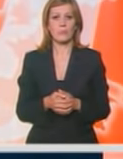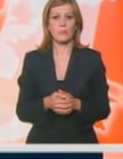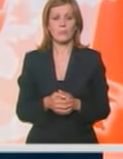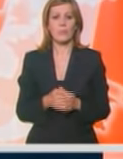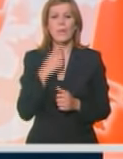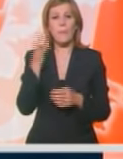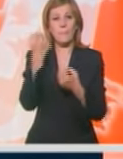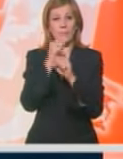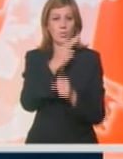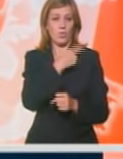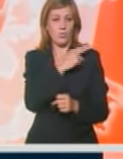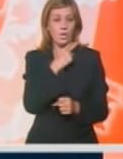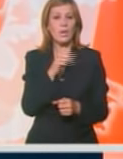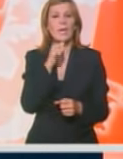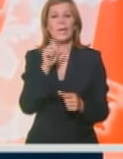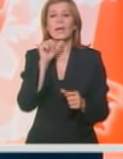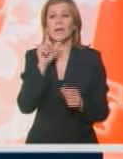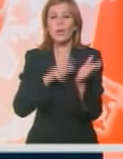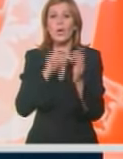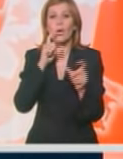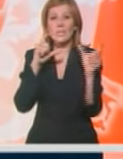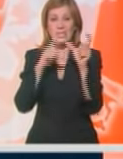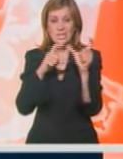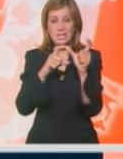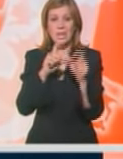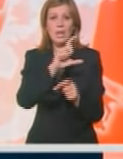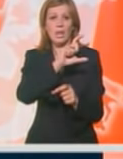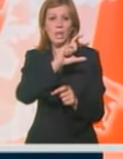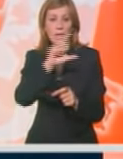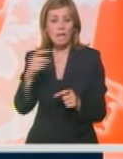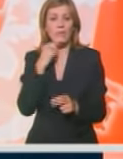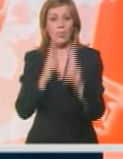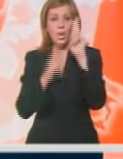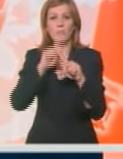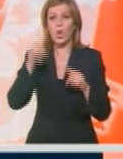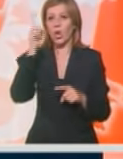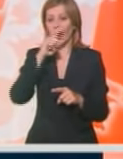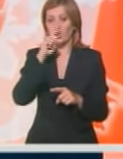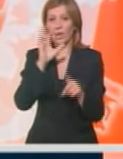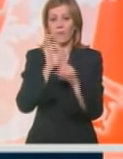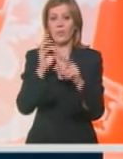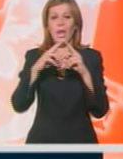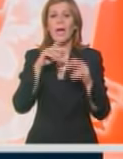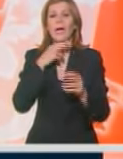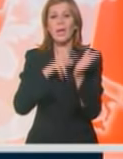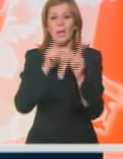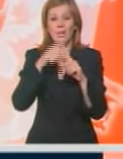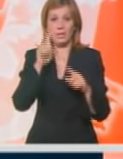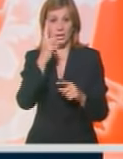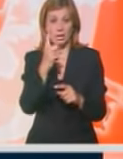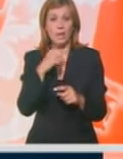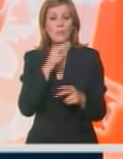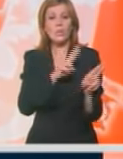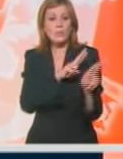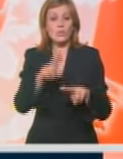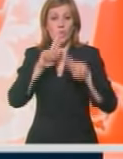Bivši guverner Ilinojsa, Rod Blagojević, proglašen je krivim za laganje federalnih agenata, dok će suđenje po